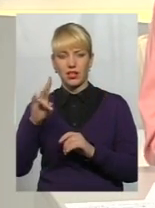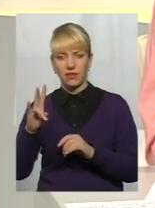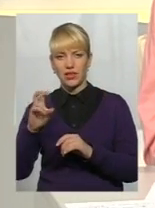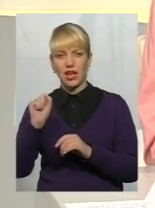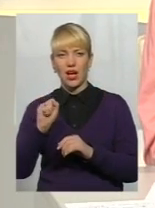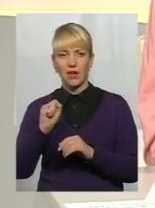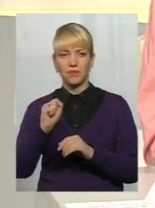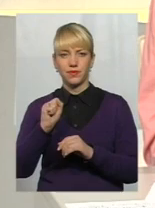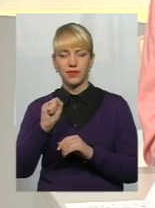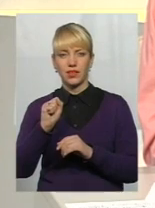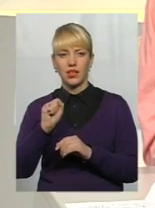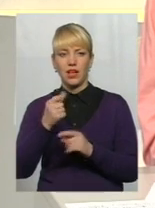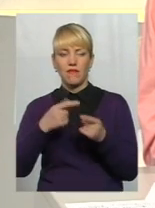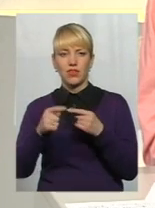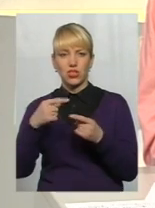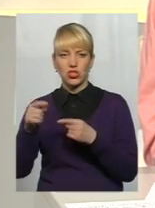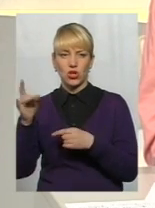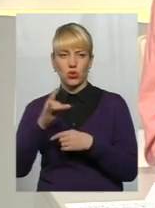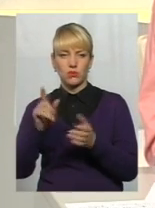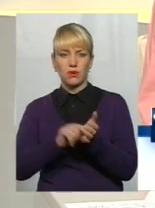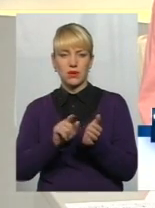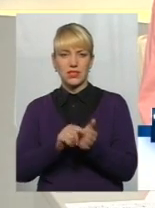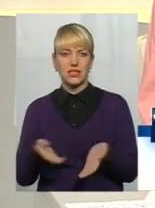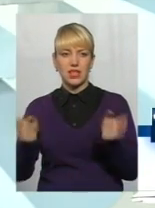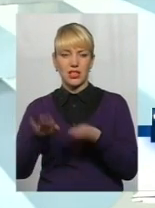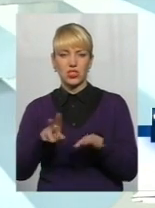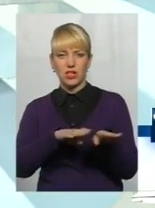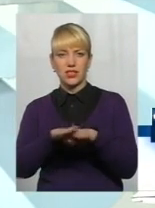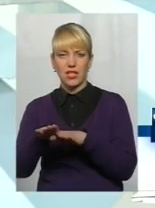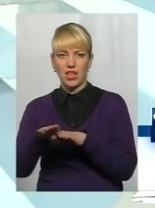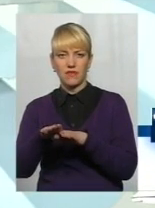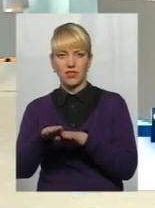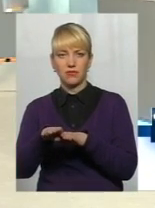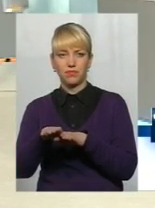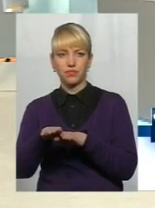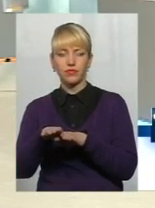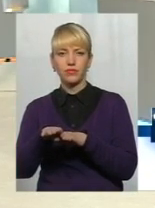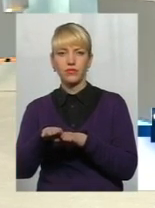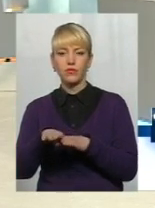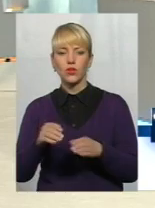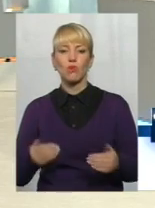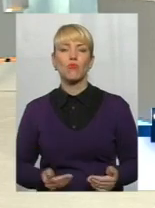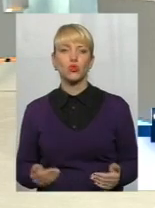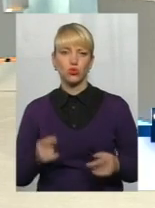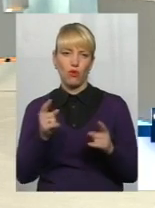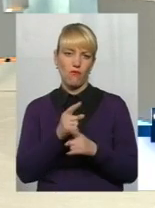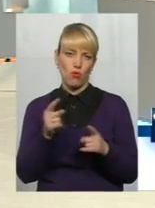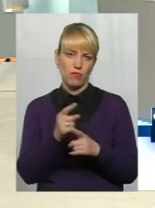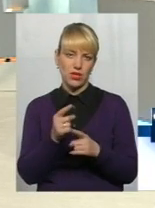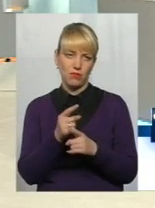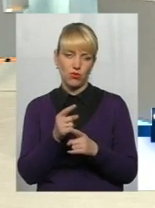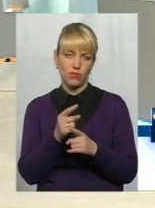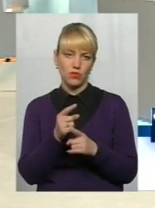а в інших розмір пенсій залишається на рівні прожиткового мінімуму?